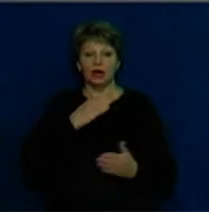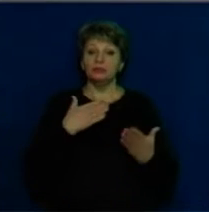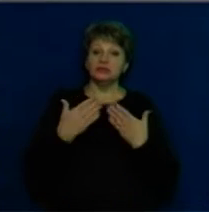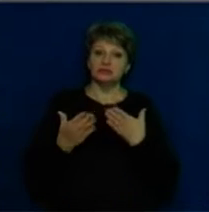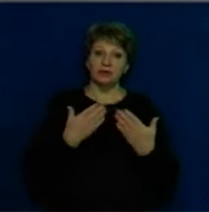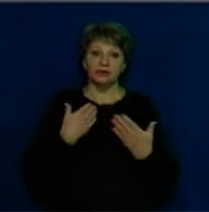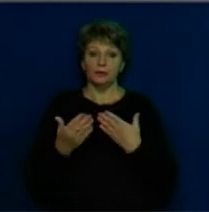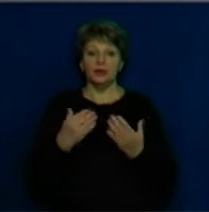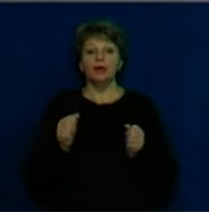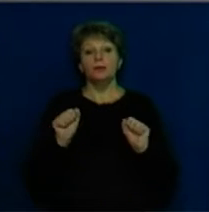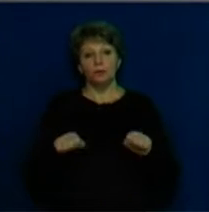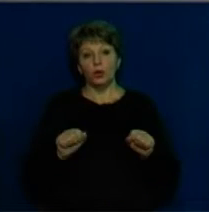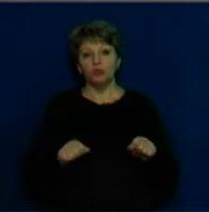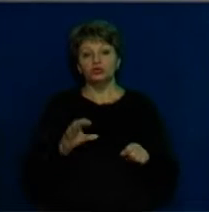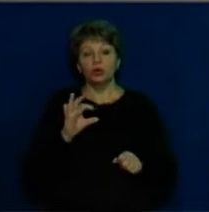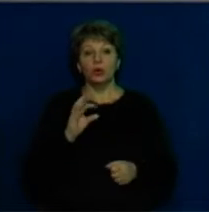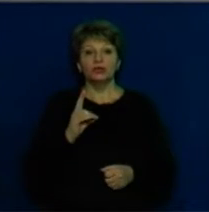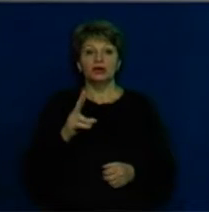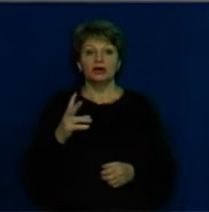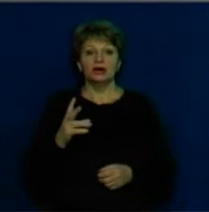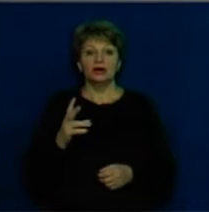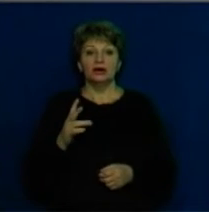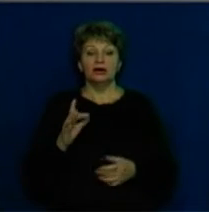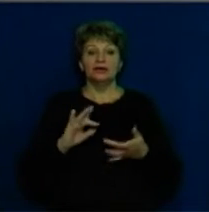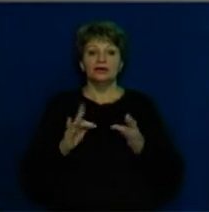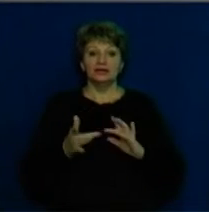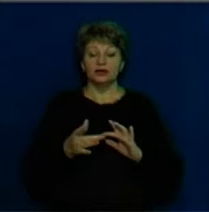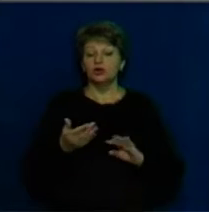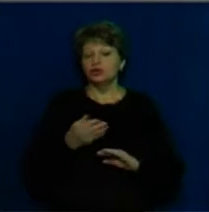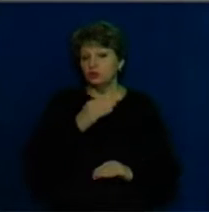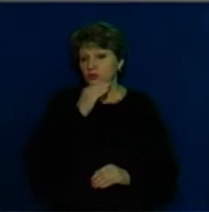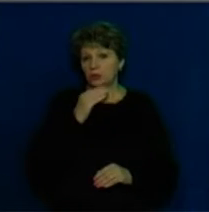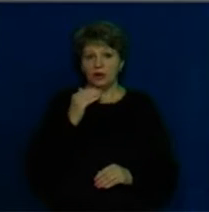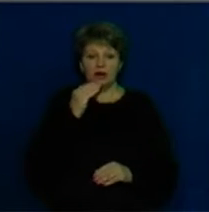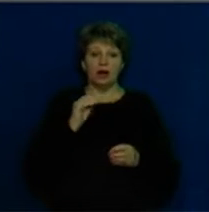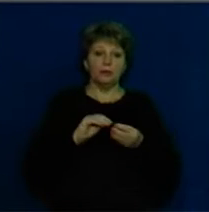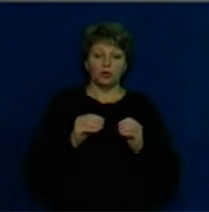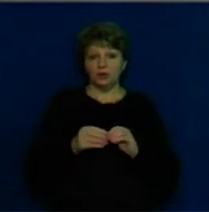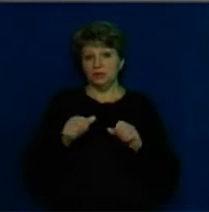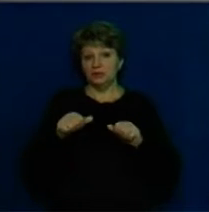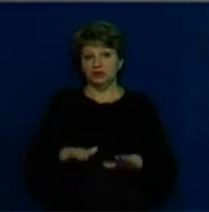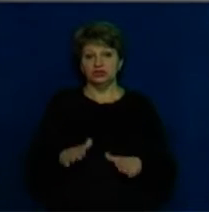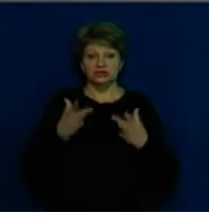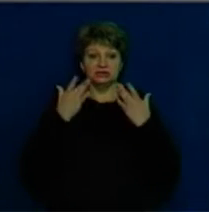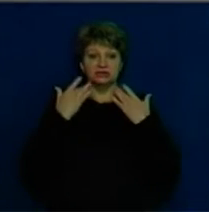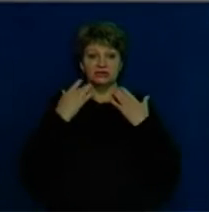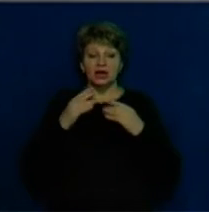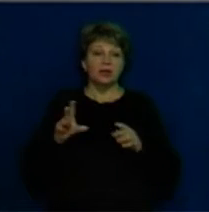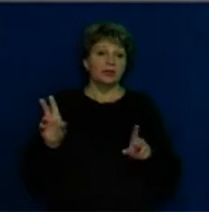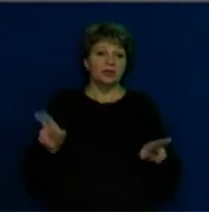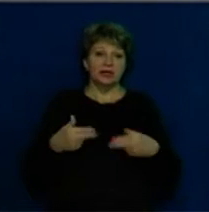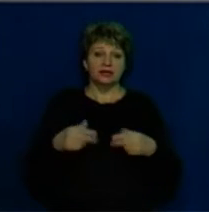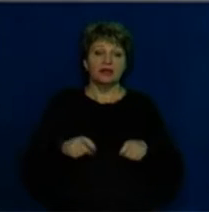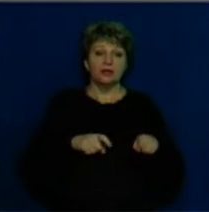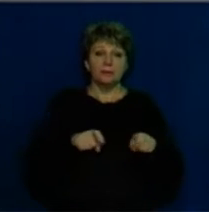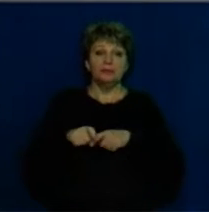Ми можемо спілкуватися і онлайн. Тобто тут дуже багато проблем вирішується і на тройні куди бігати.